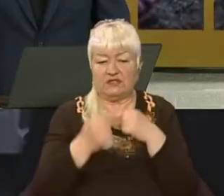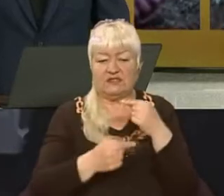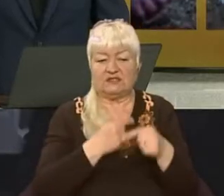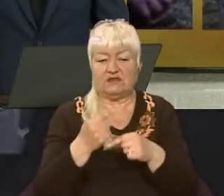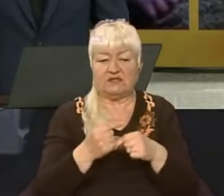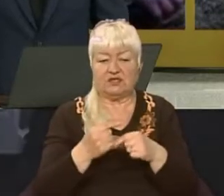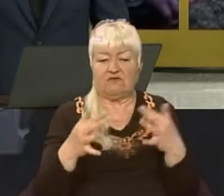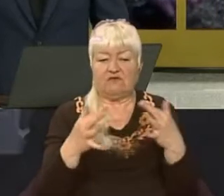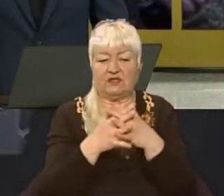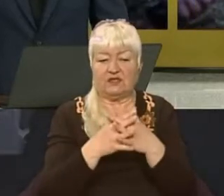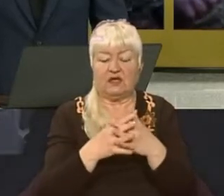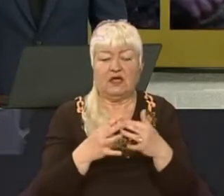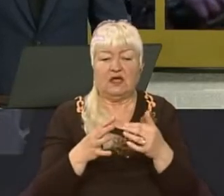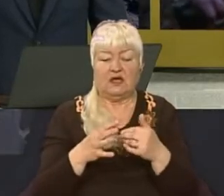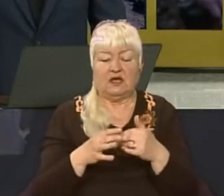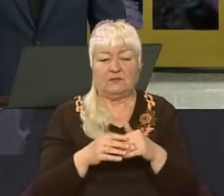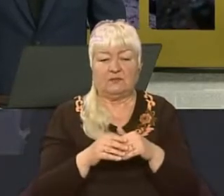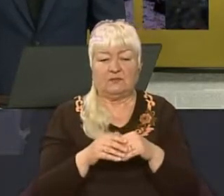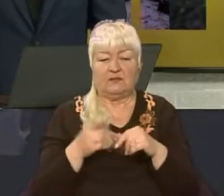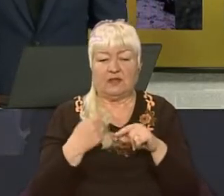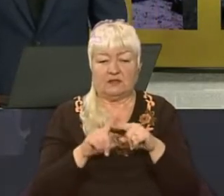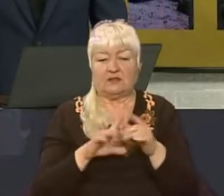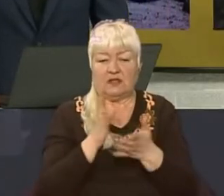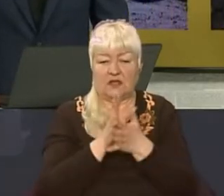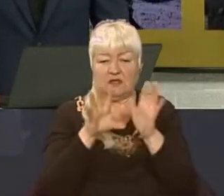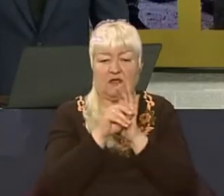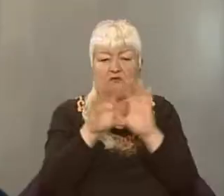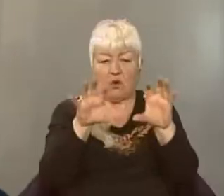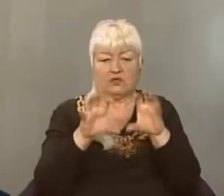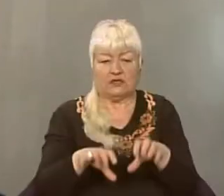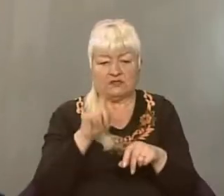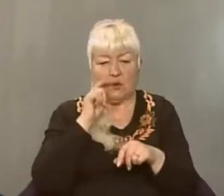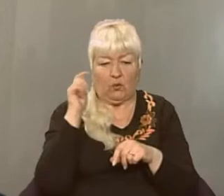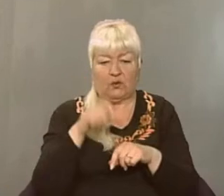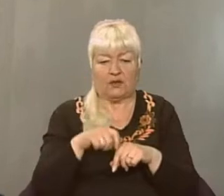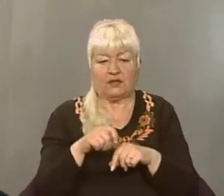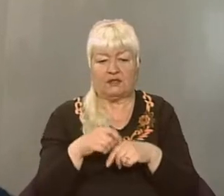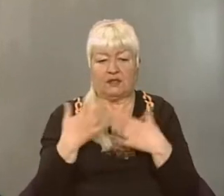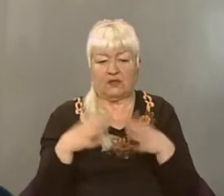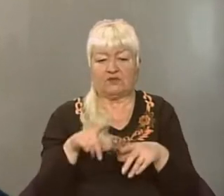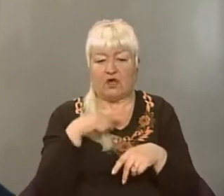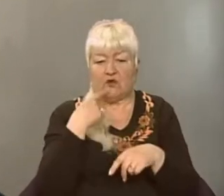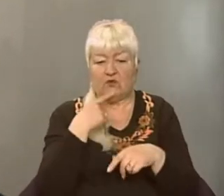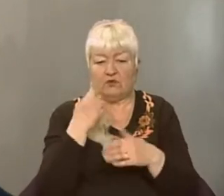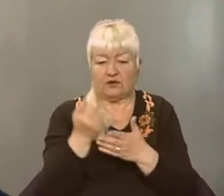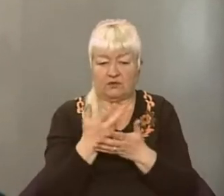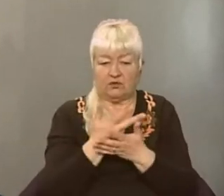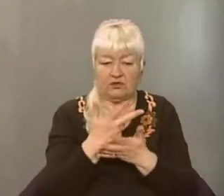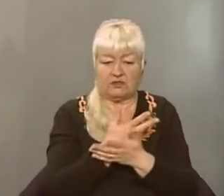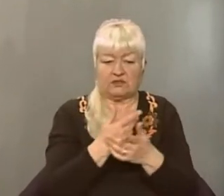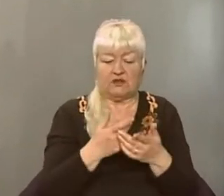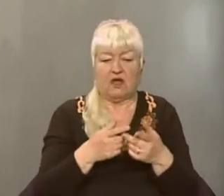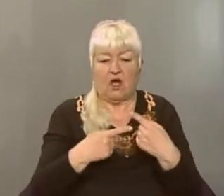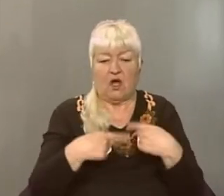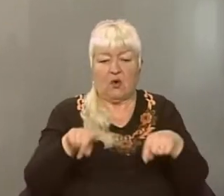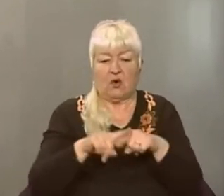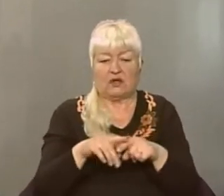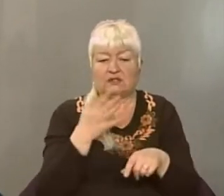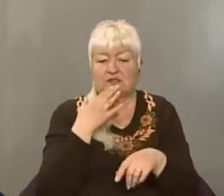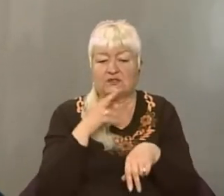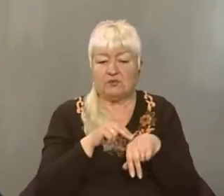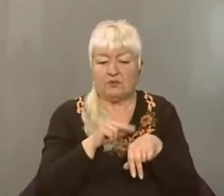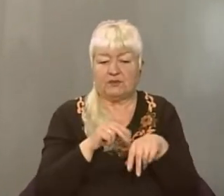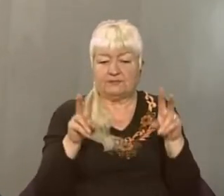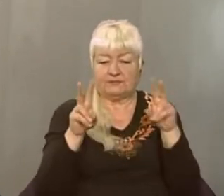війни. Це 438-ма стаття Кримінального кодексу України. І як я вже зазначав неодноразово, органи національної поліції на